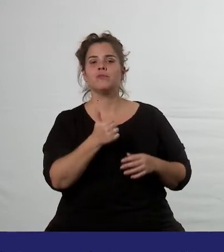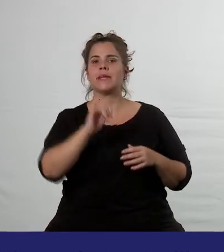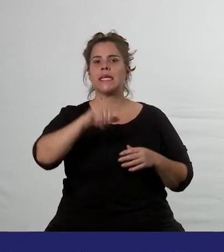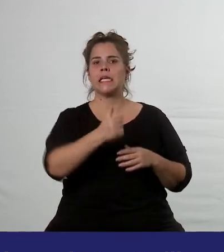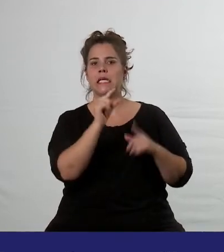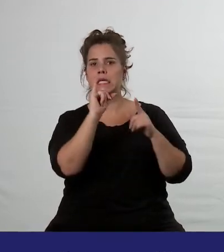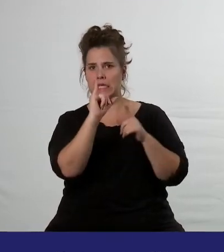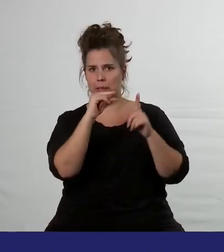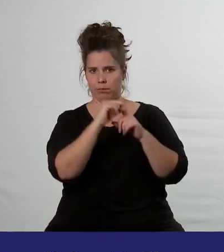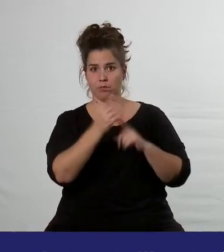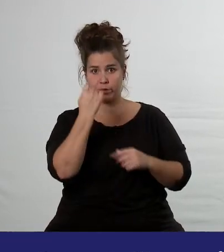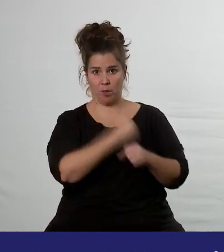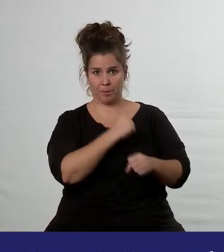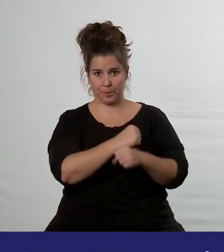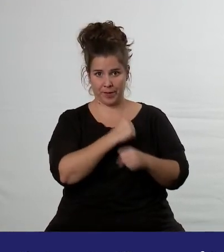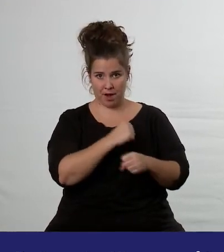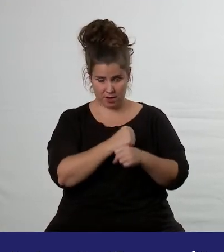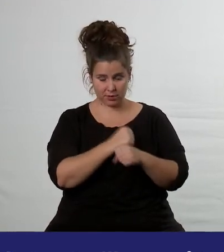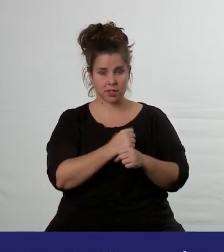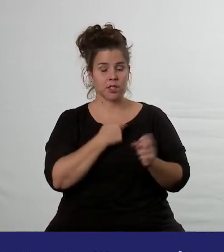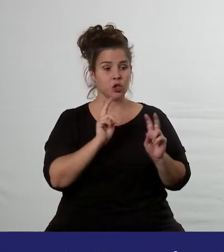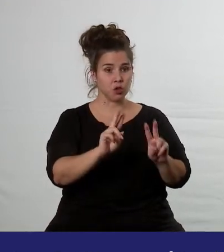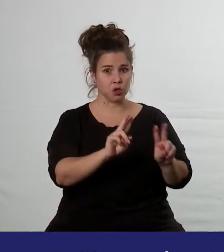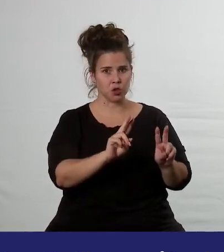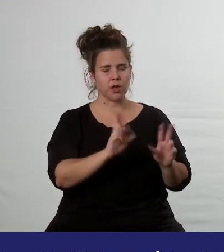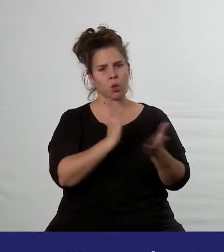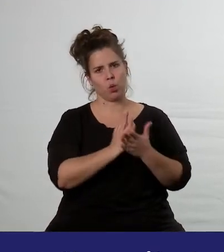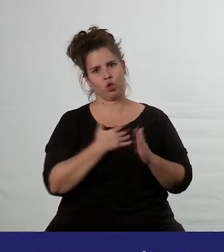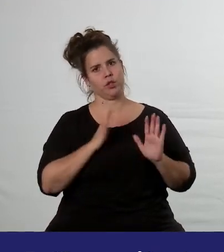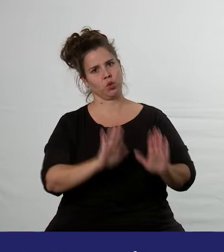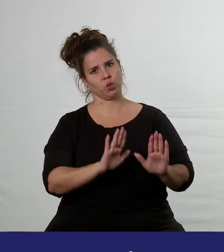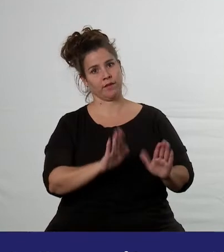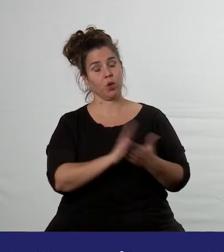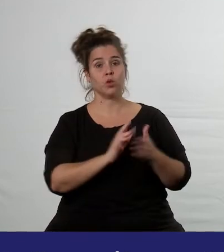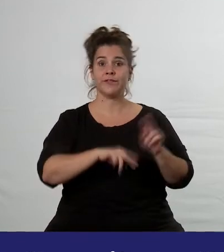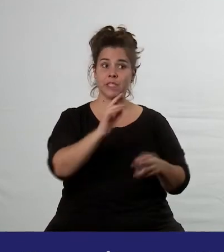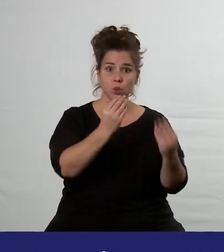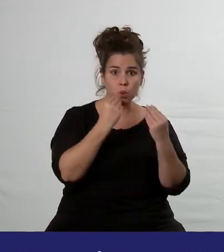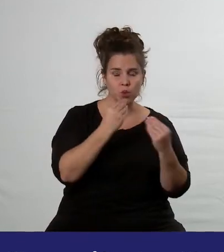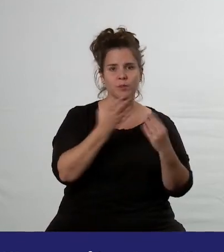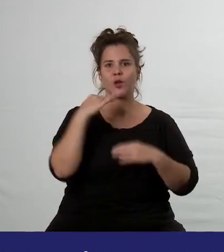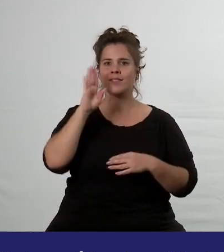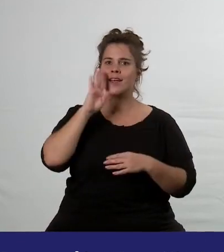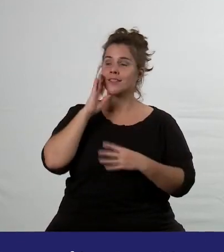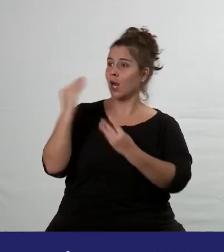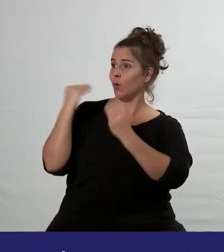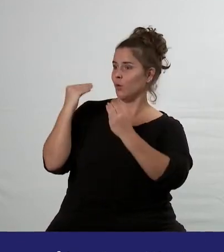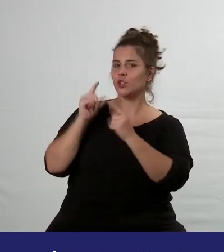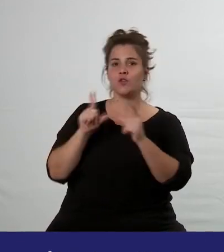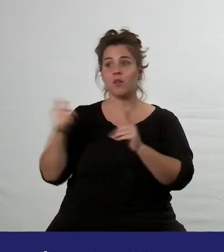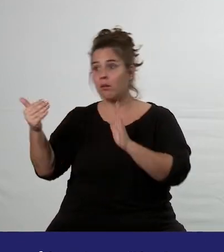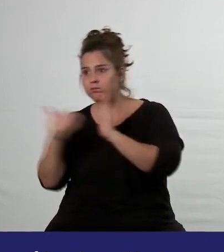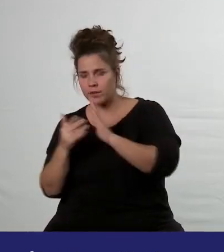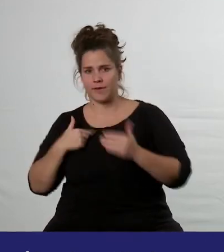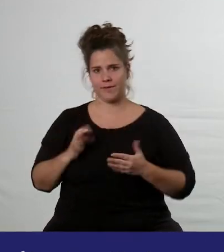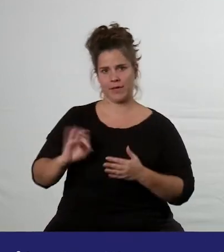jednoce intenzivní péče. Tam jsem také zůstala. Začala jsem se zaučovat pod křídly sester, abych jim byla k ruce